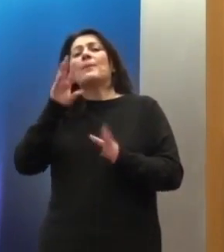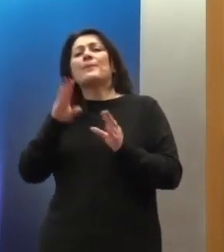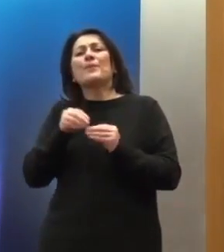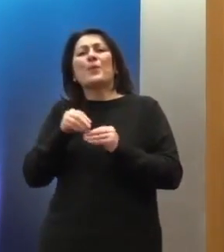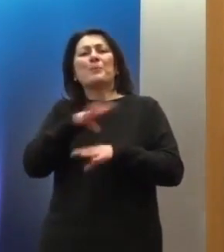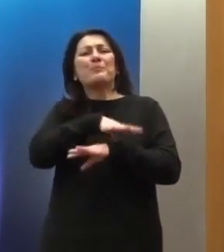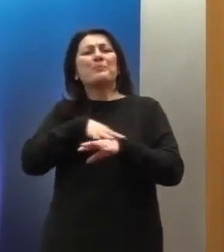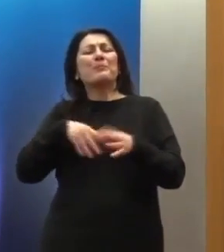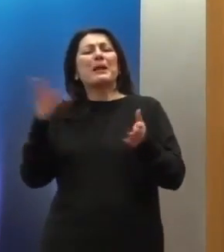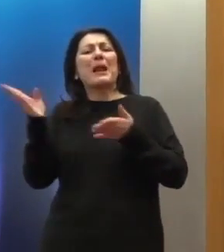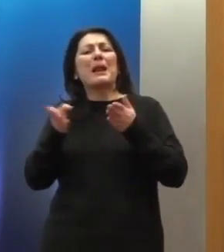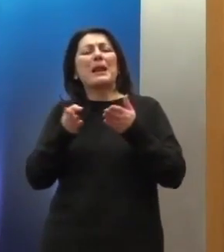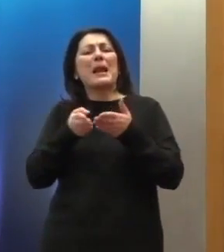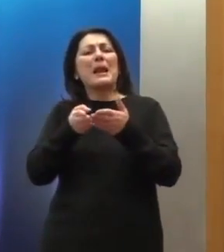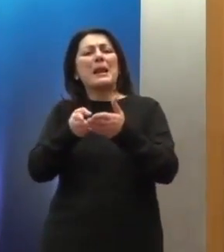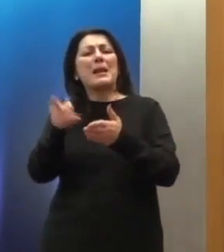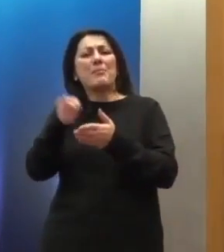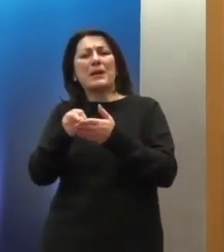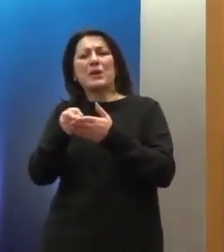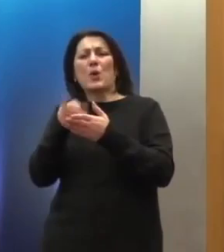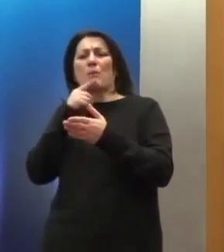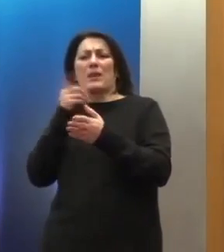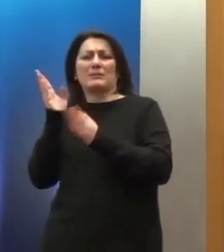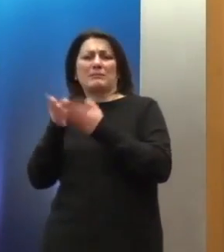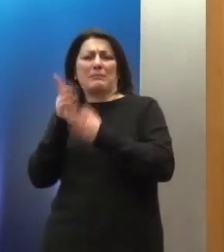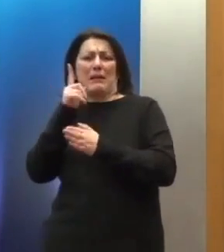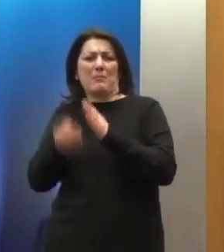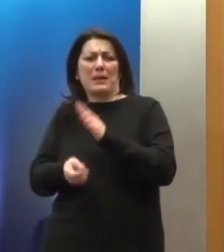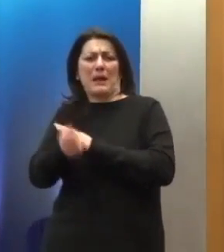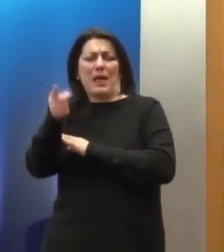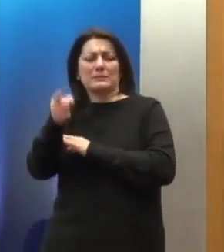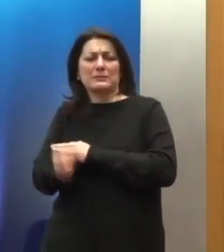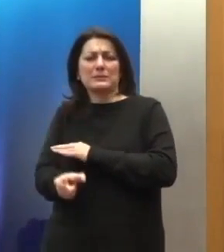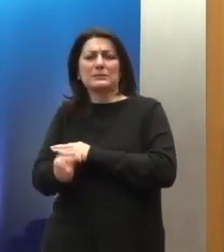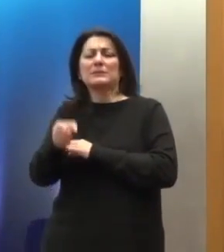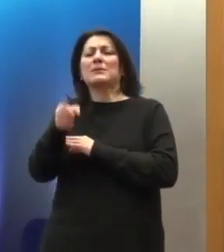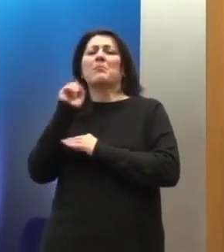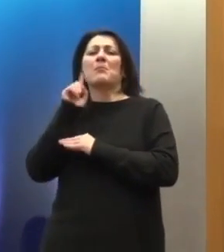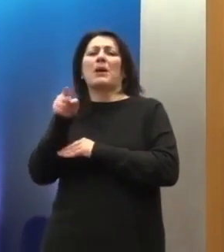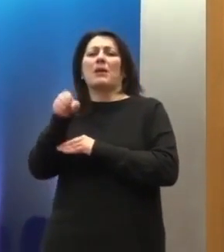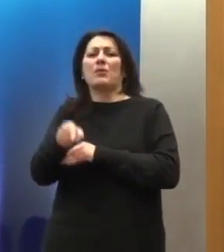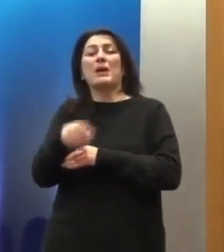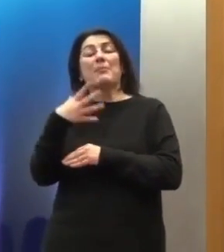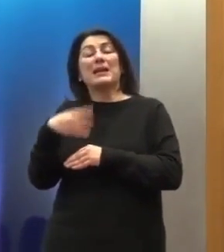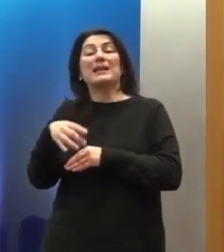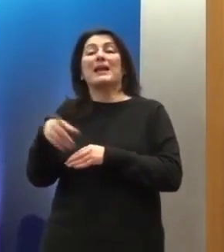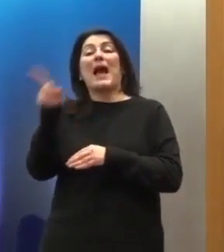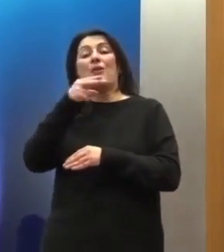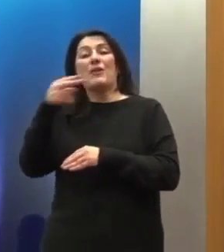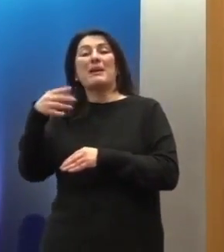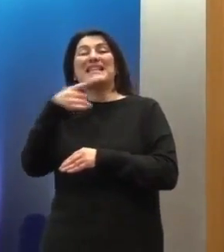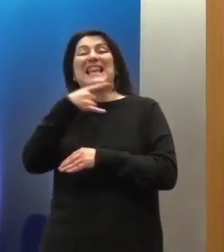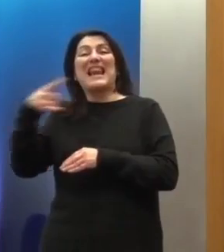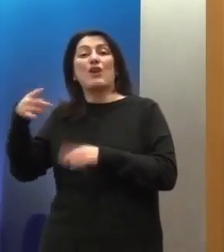παράτυπου μετανάστη. Υπάρχει η υπόθεση Ζελίλοφ, που αφορά Ελληνο